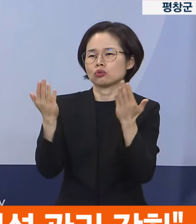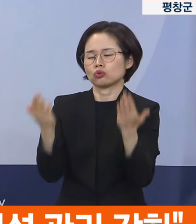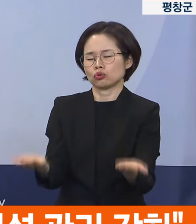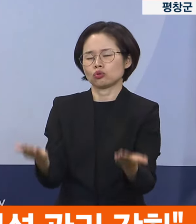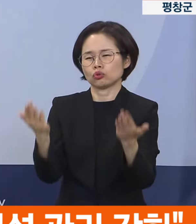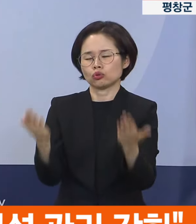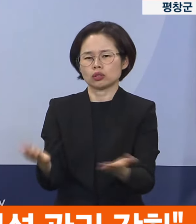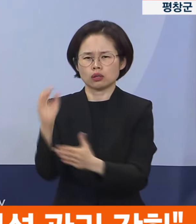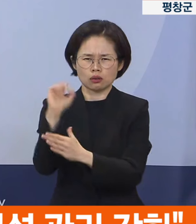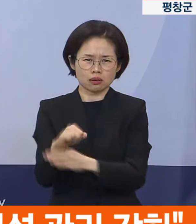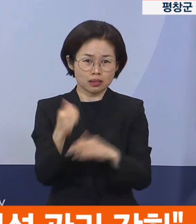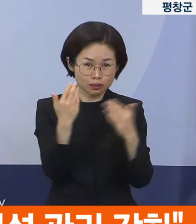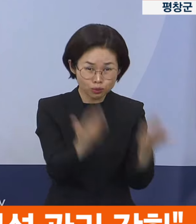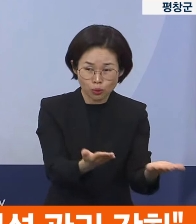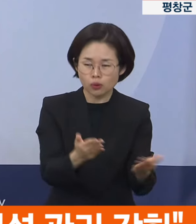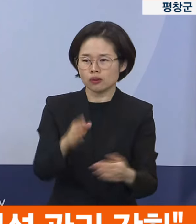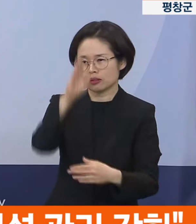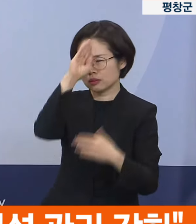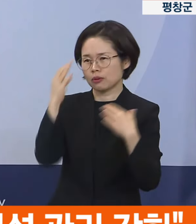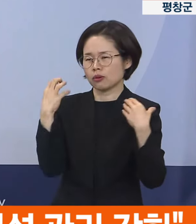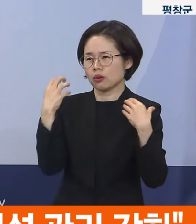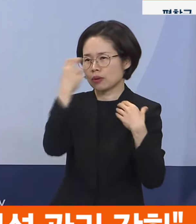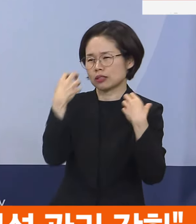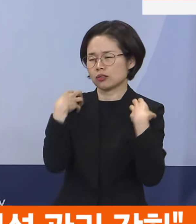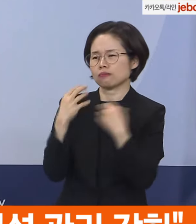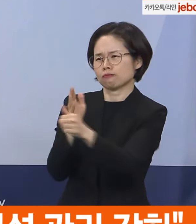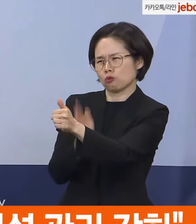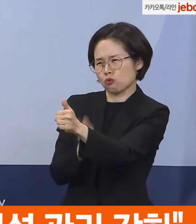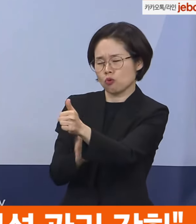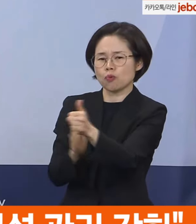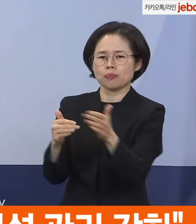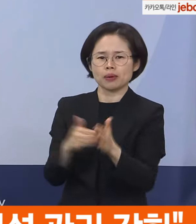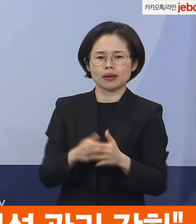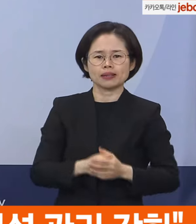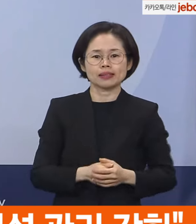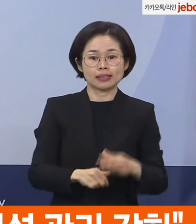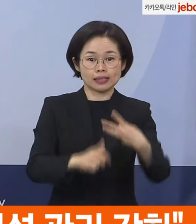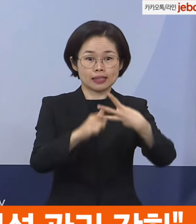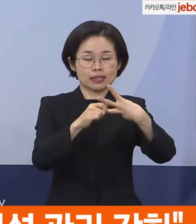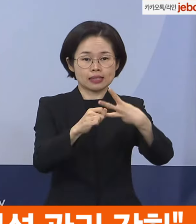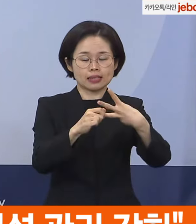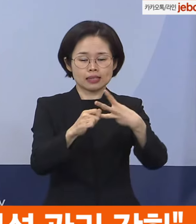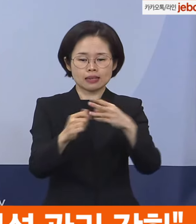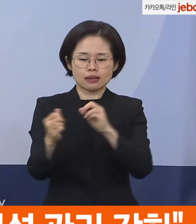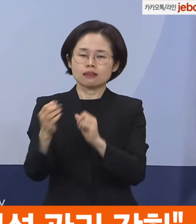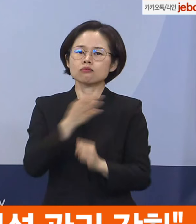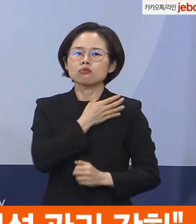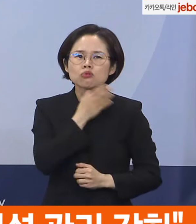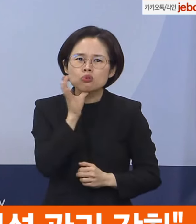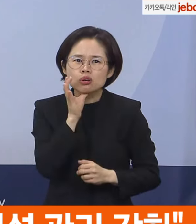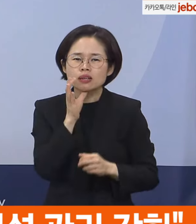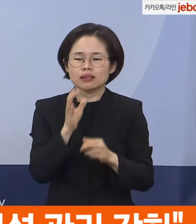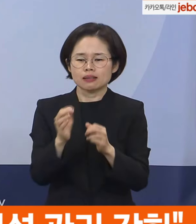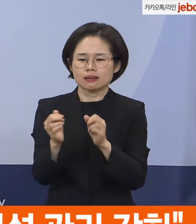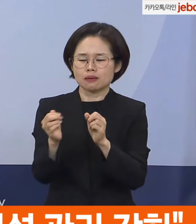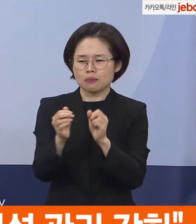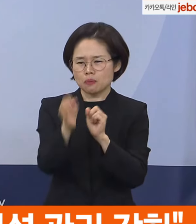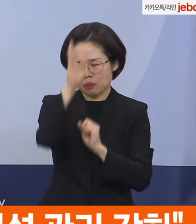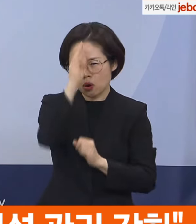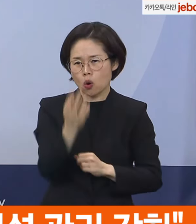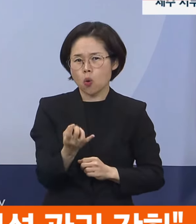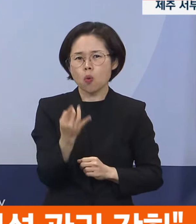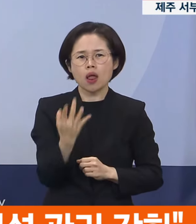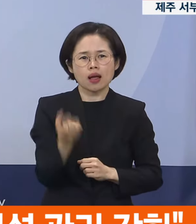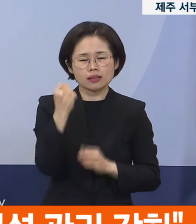보장해줄 것을 권고하였습니다. 셋째로 고위험군은 빠르게 진료를 받는 것이